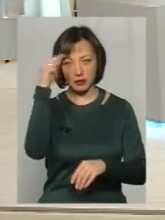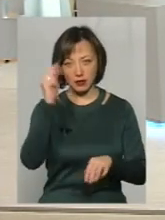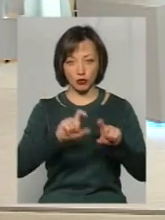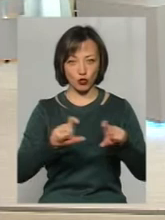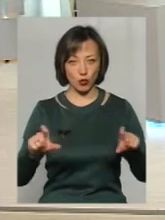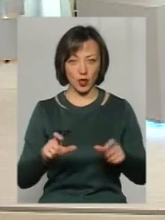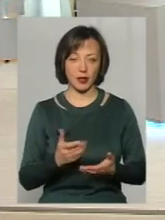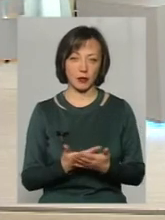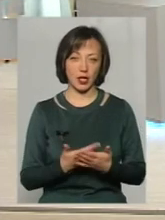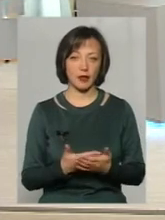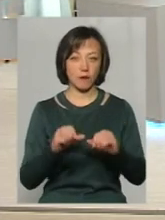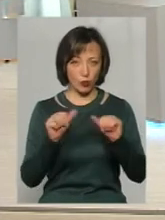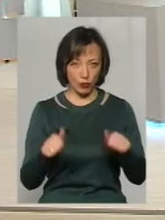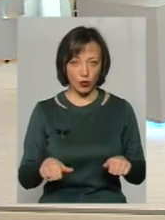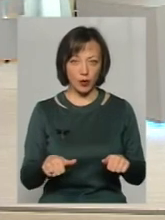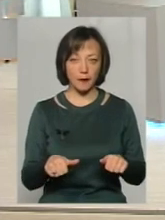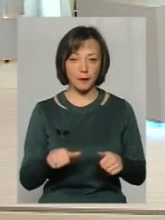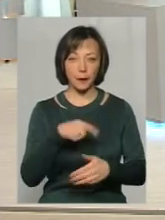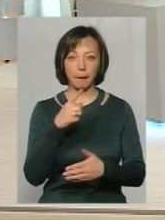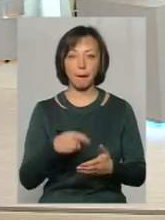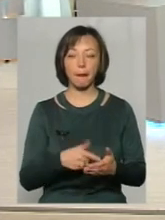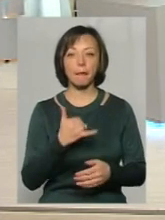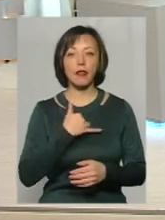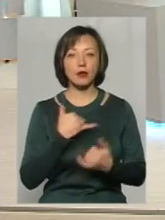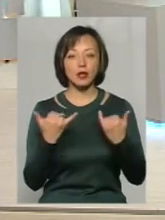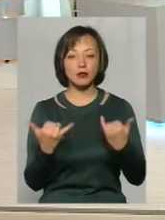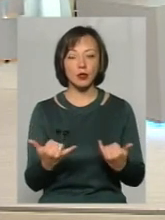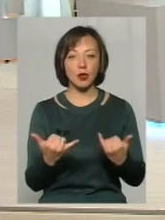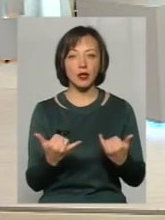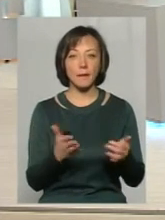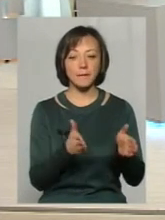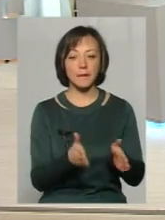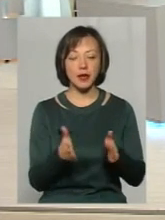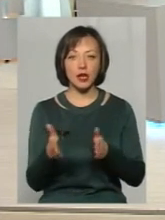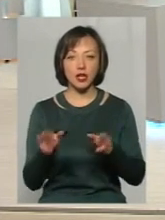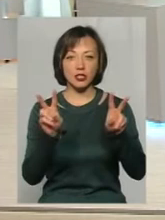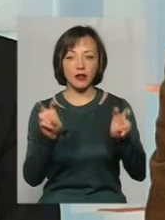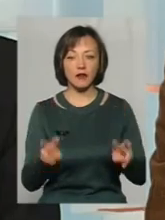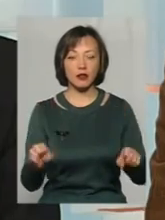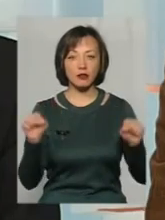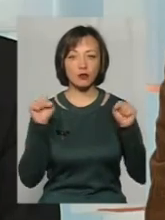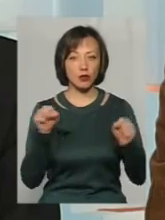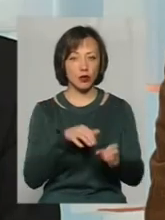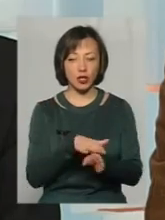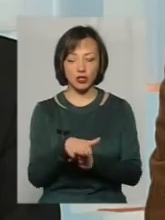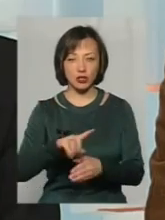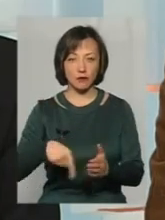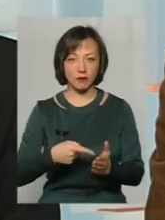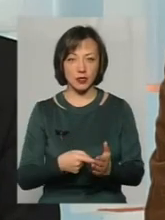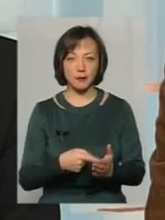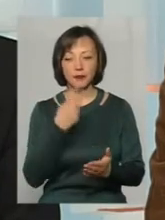до прикладу. Формують? В нас сьогодні мережа і види спорту досить таки насичені в місті.